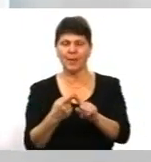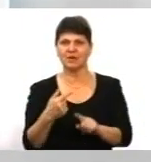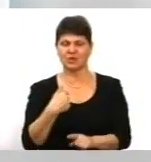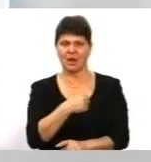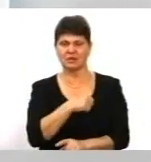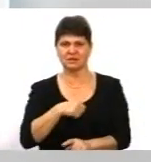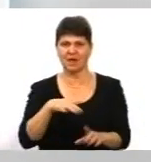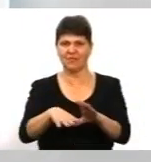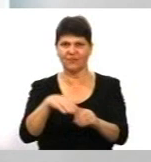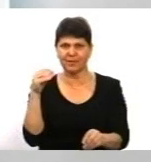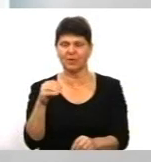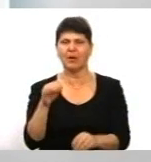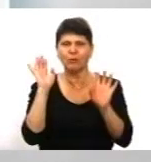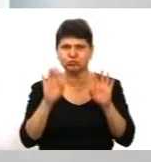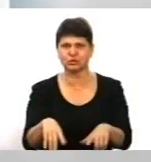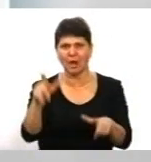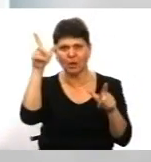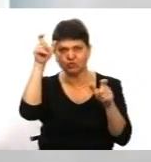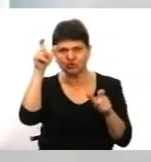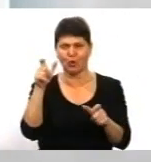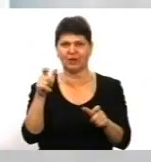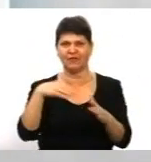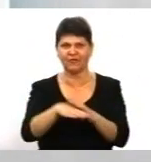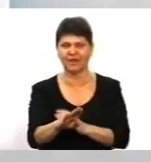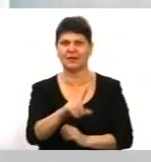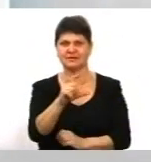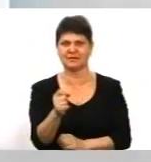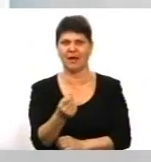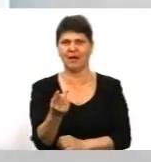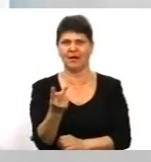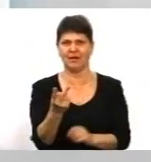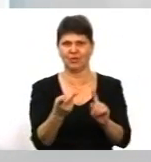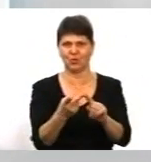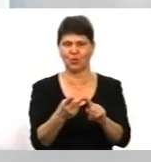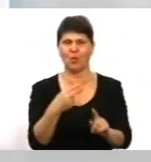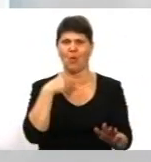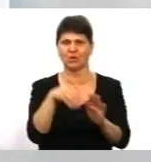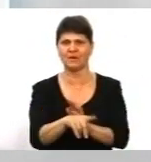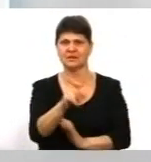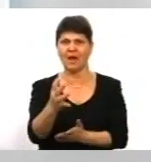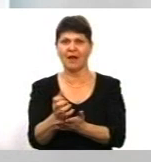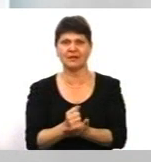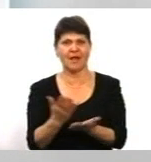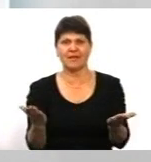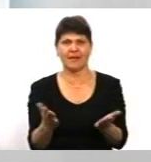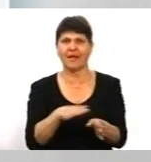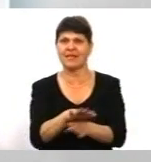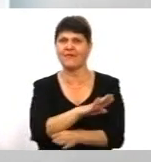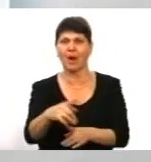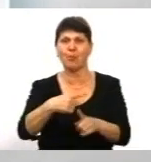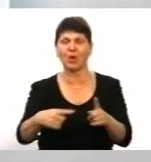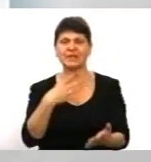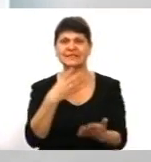вийшов до другого туру з Порошенко голосував би за чорта? По-друге, як можна голосувати за кандидата, який не виконав і половини своїх